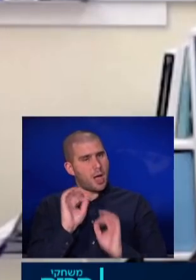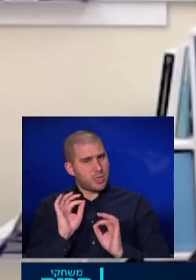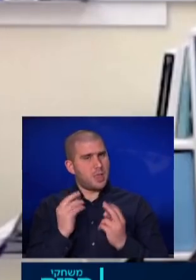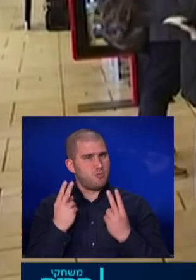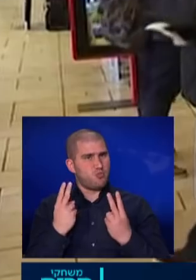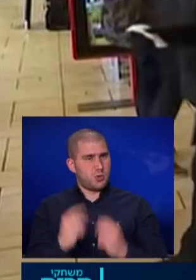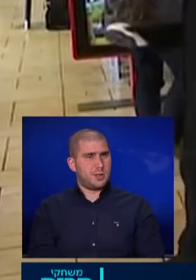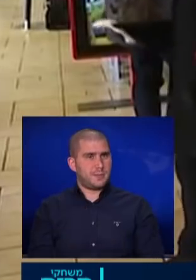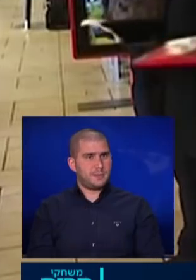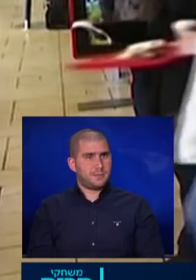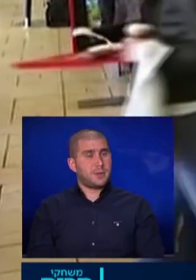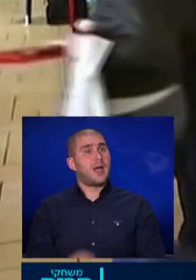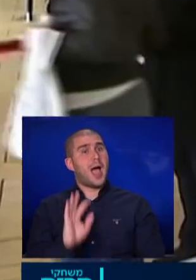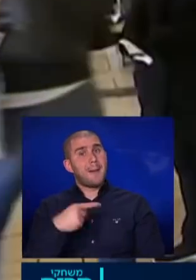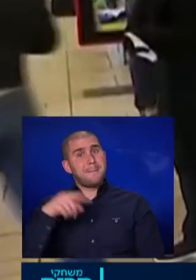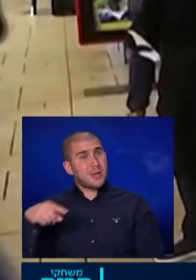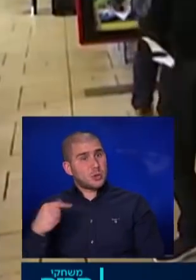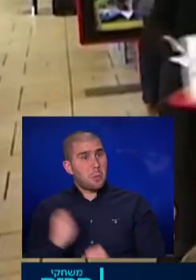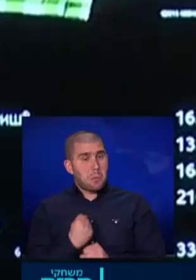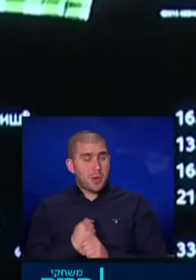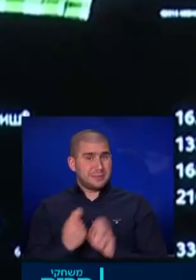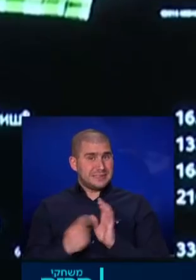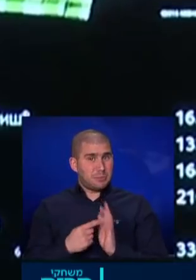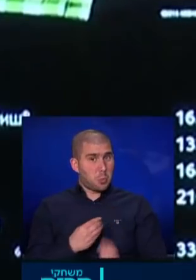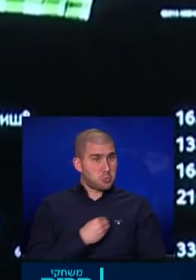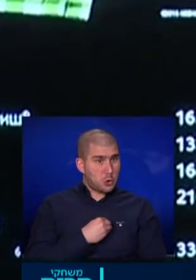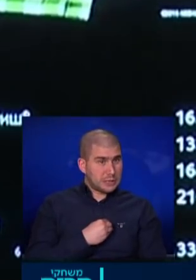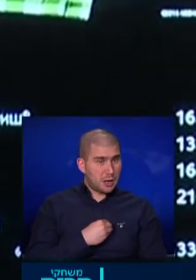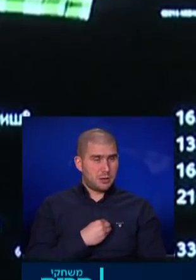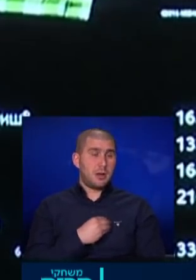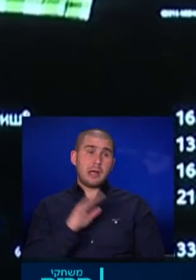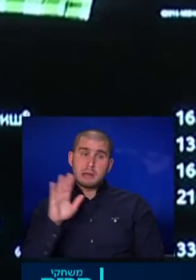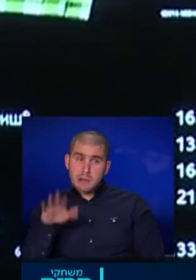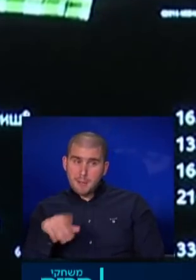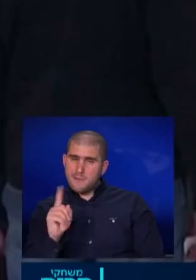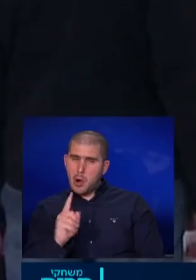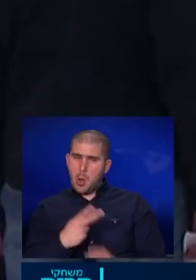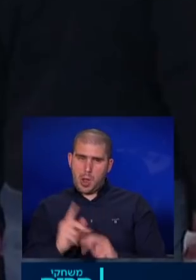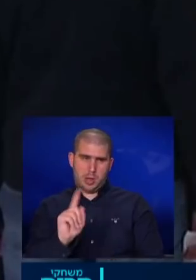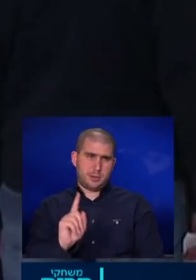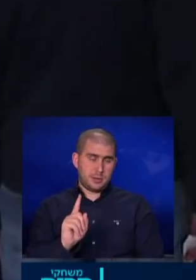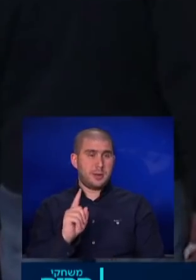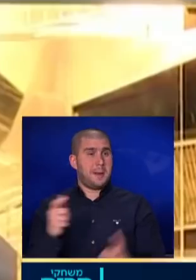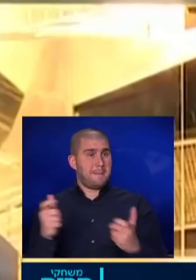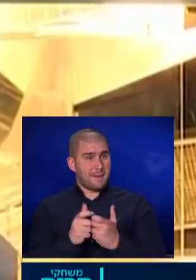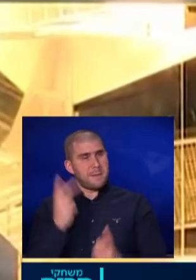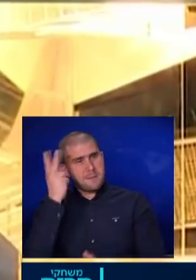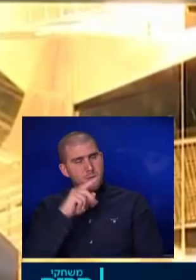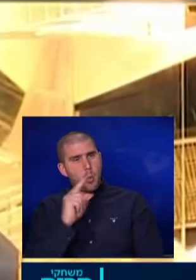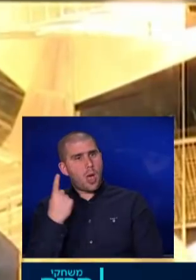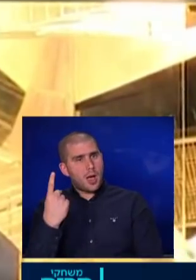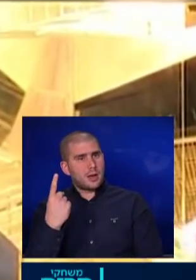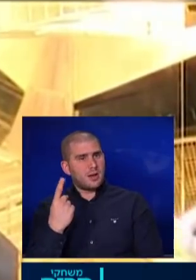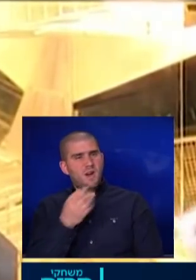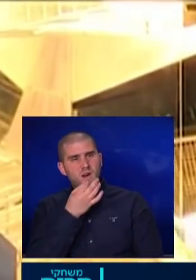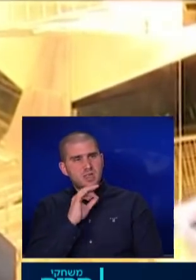אז האם מקדונלדס פועלת מתאמים מוסריים? כנראה שגם, אבל ממש לא רק ושבחברה מבינים שאולי